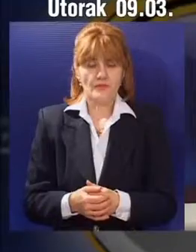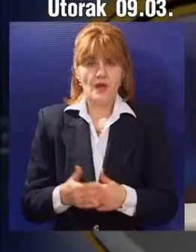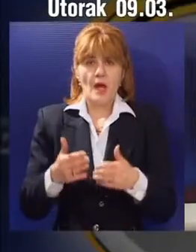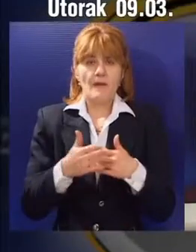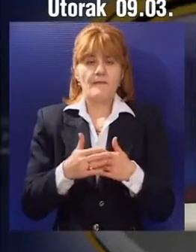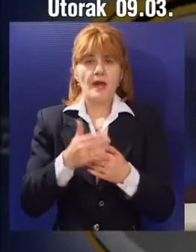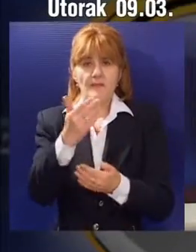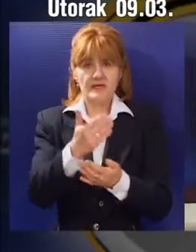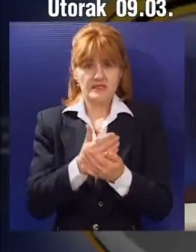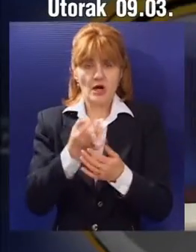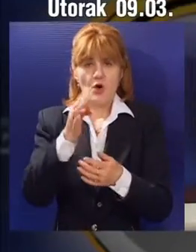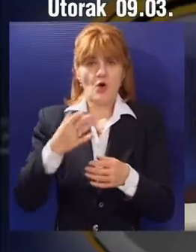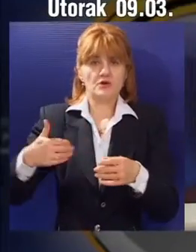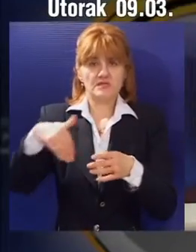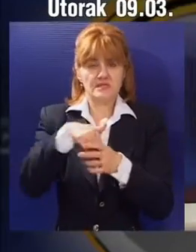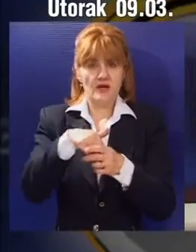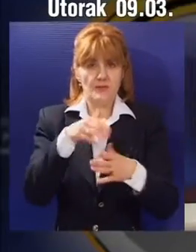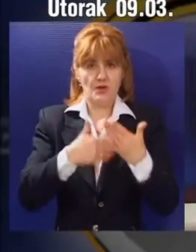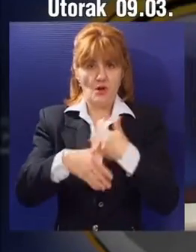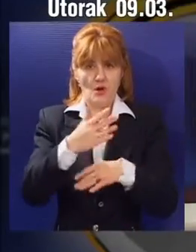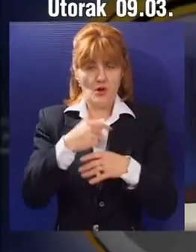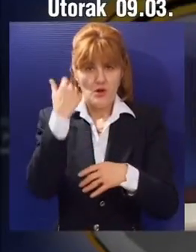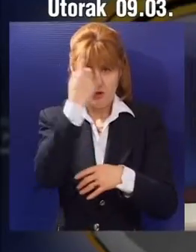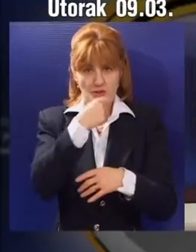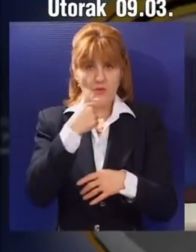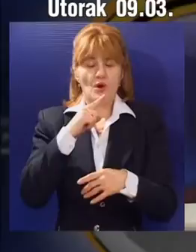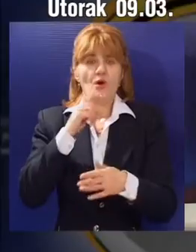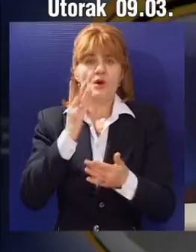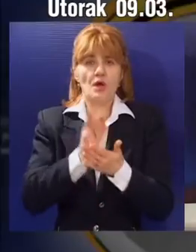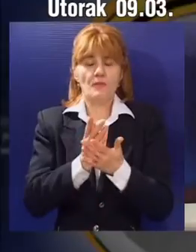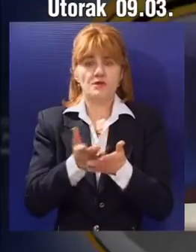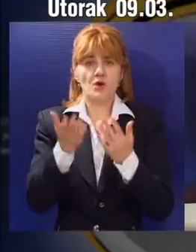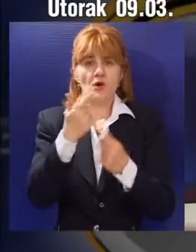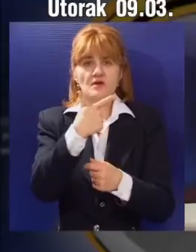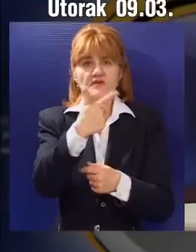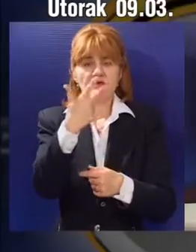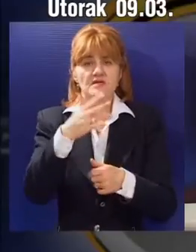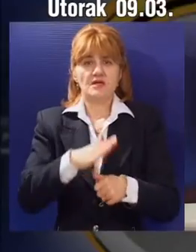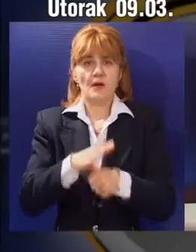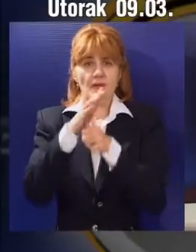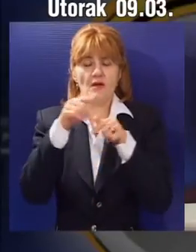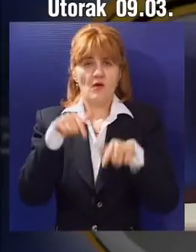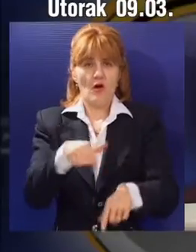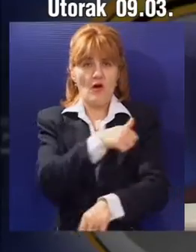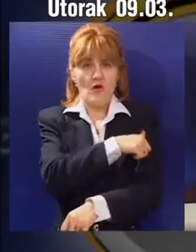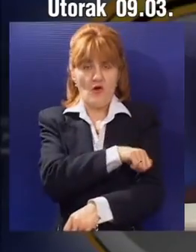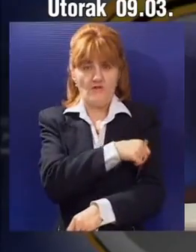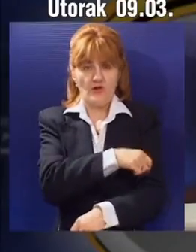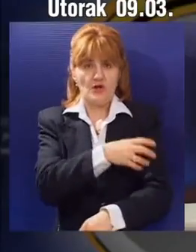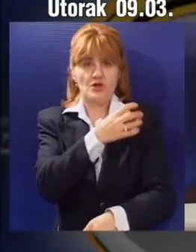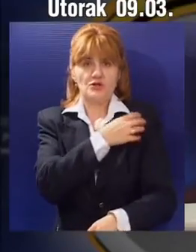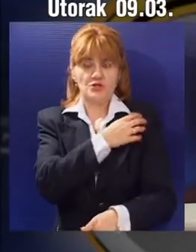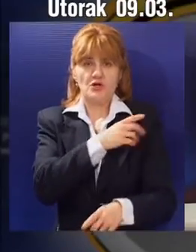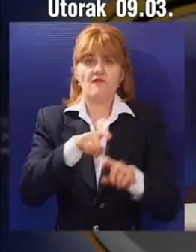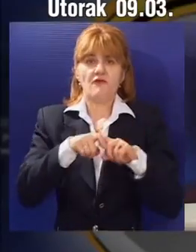Prema zakonu o zapošljavanju osoba sa invaliditetom, koji će se primenjivati od 23. maja ove godine, poslodavci